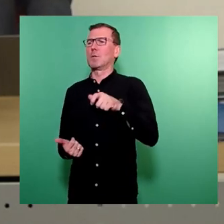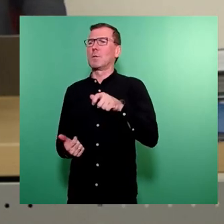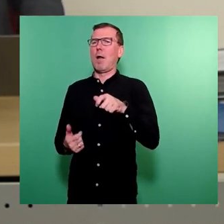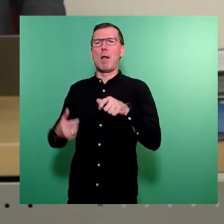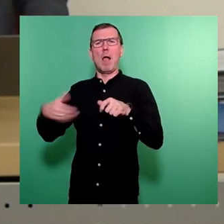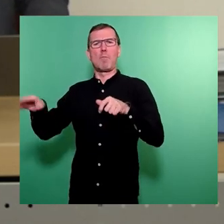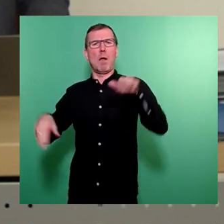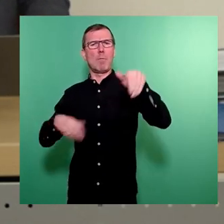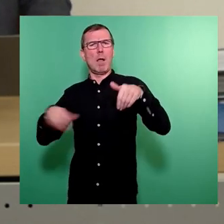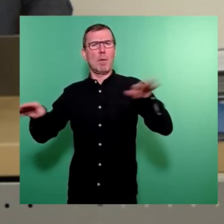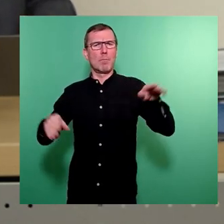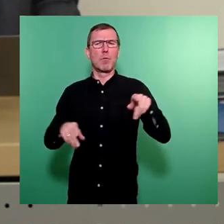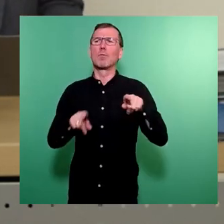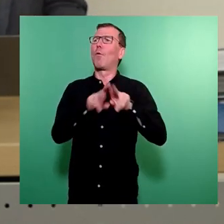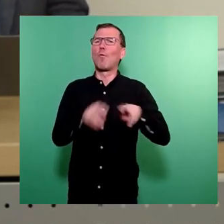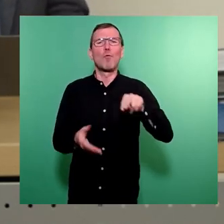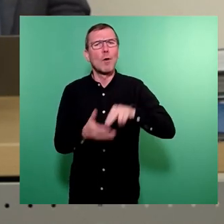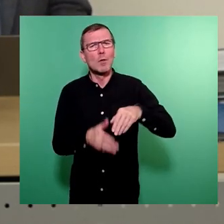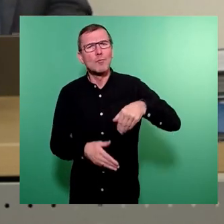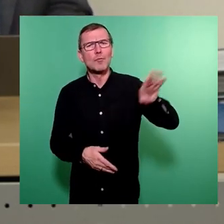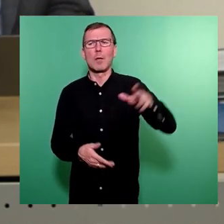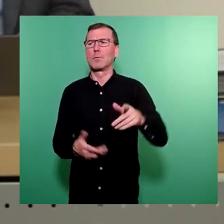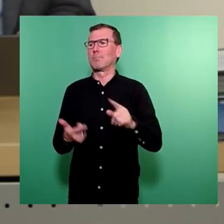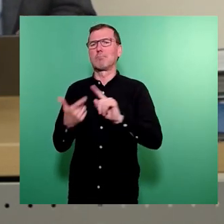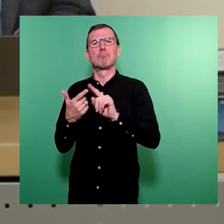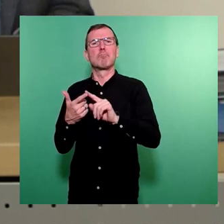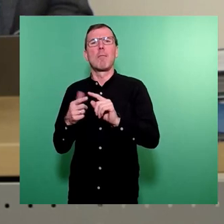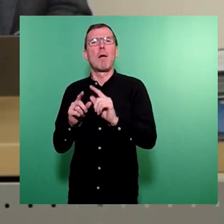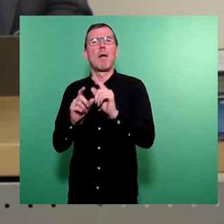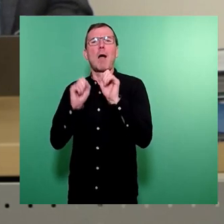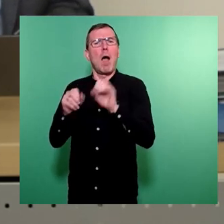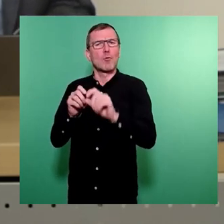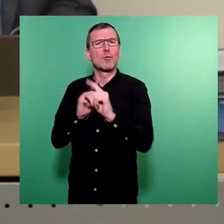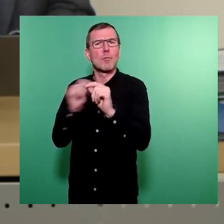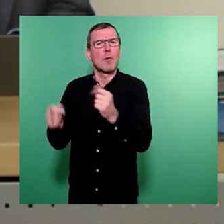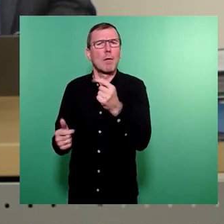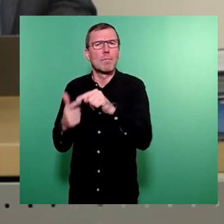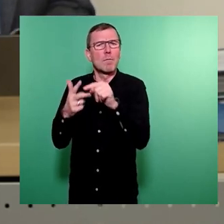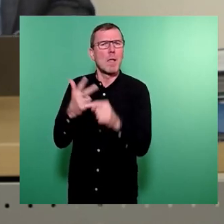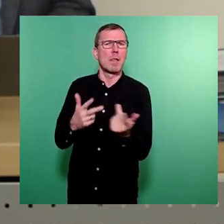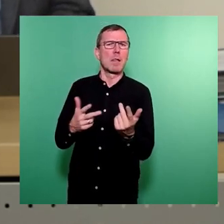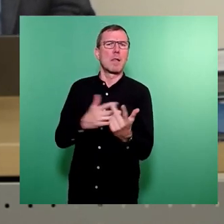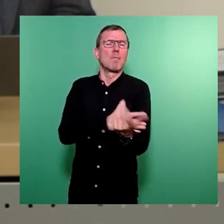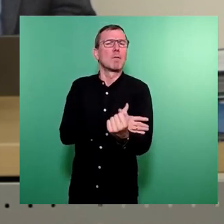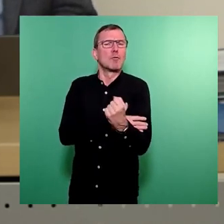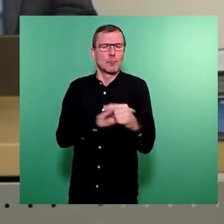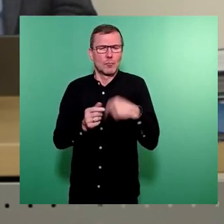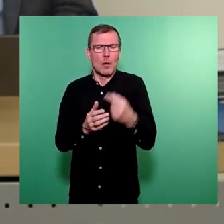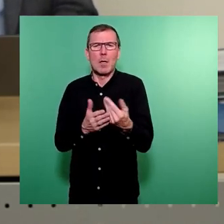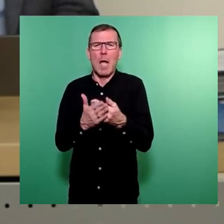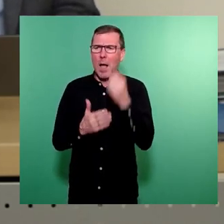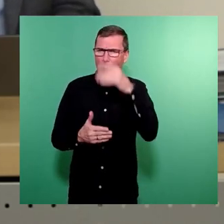durch Ruhestand, wie viel habe ich an sonstigen Fluktuationen, wie stark gehen wir in die Ausbildung,